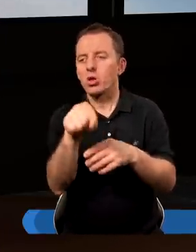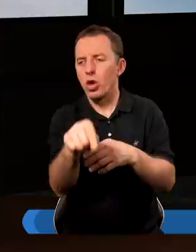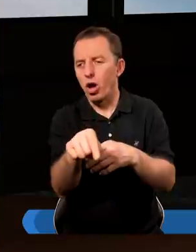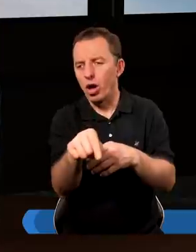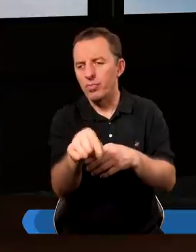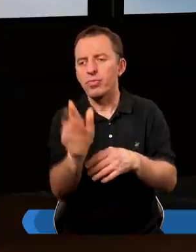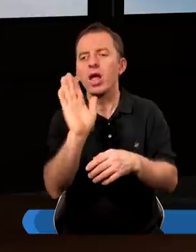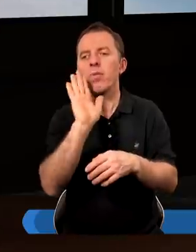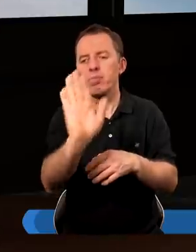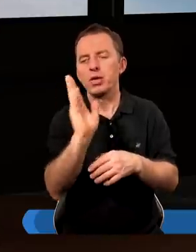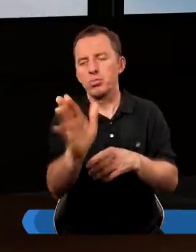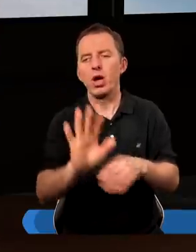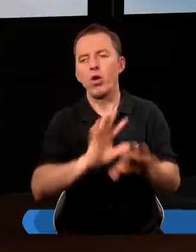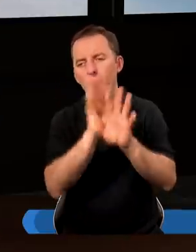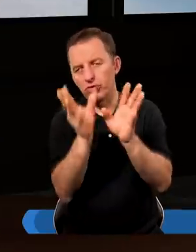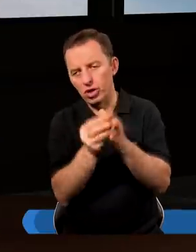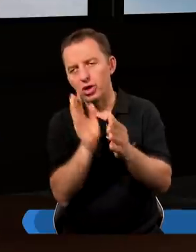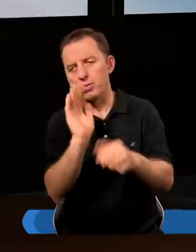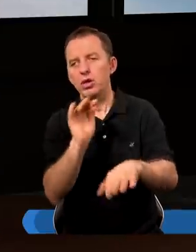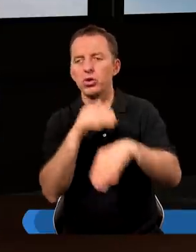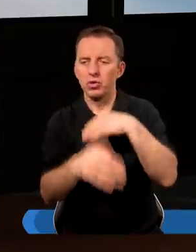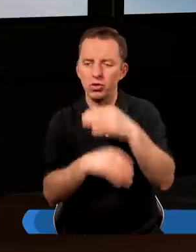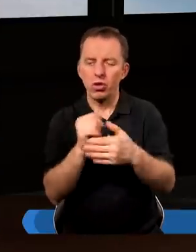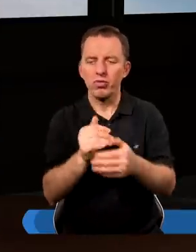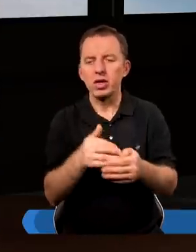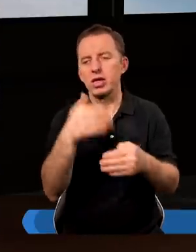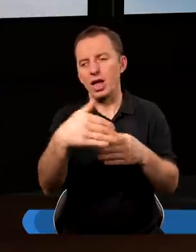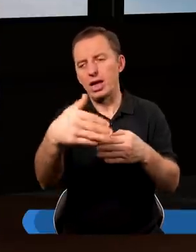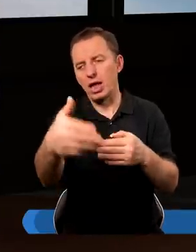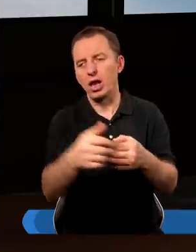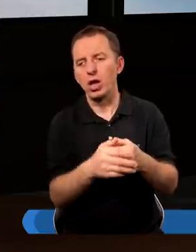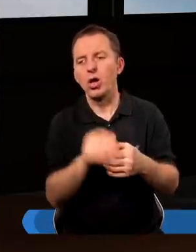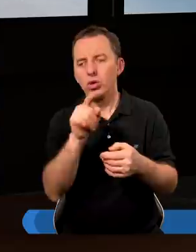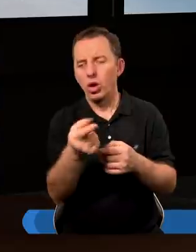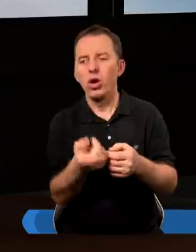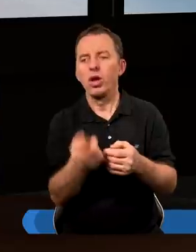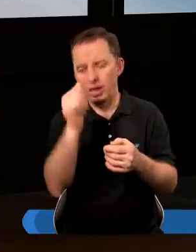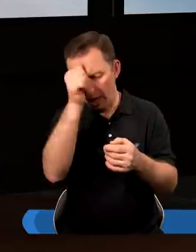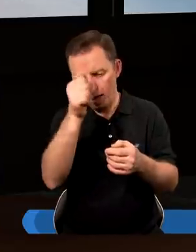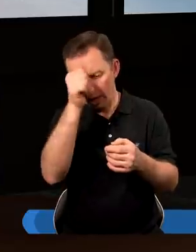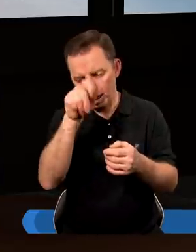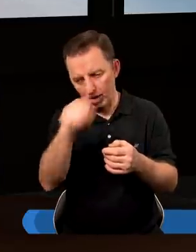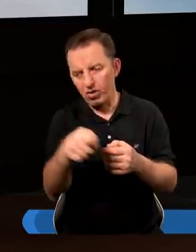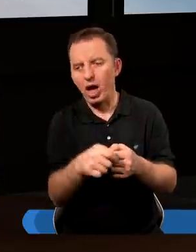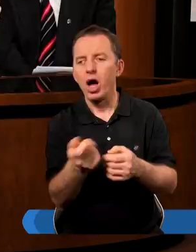to będziesz miał wszystko, będziesz szczęśliwy i tak dalej. A Jezus nazywa to łudą.